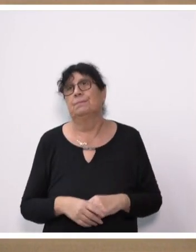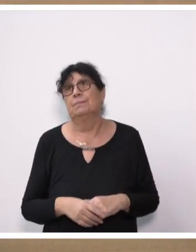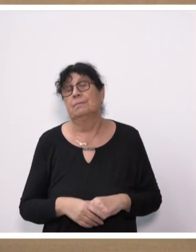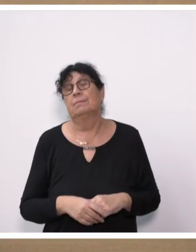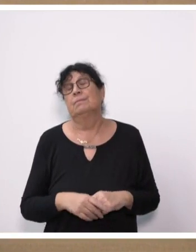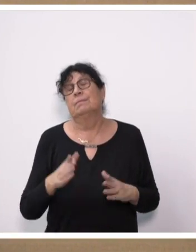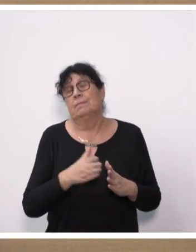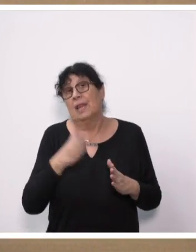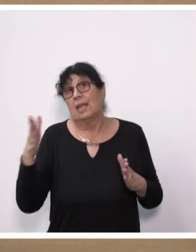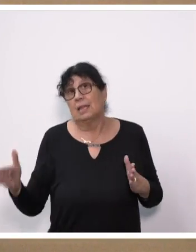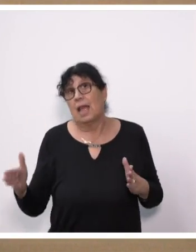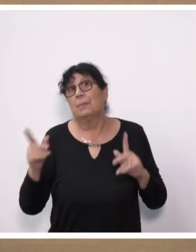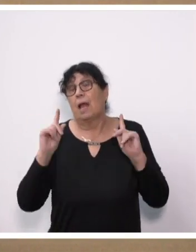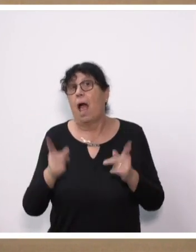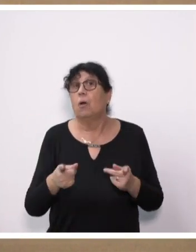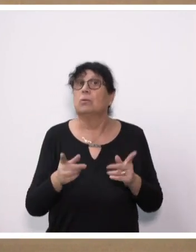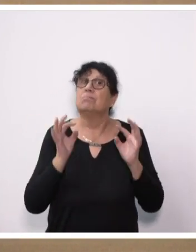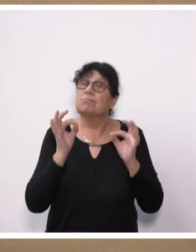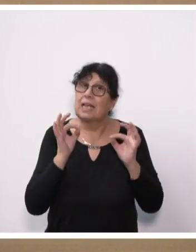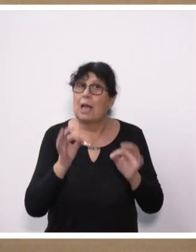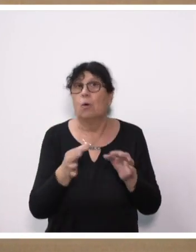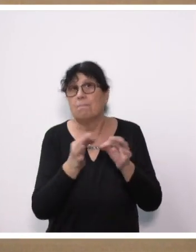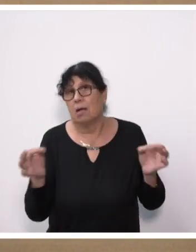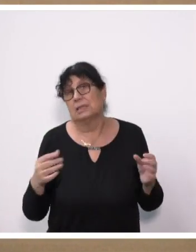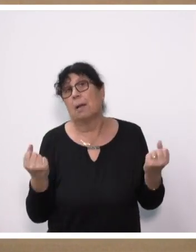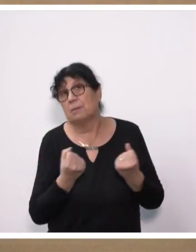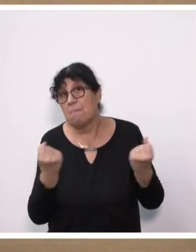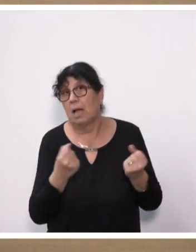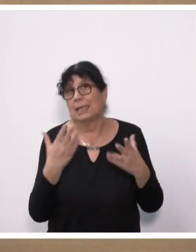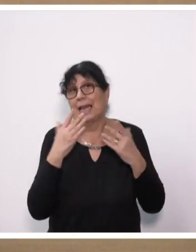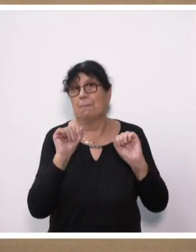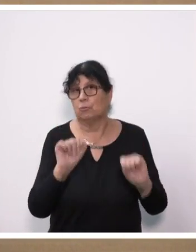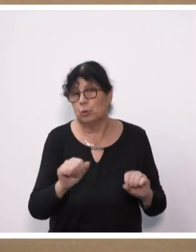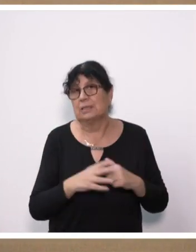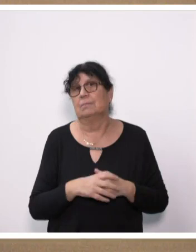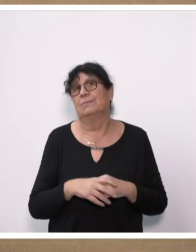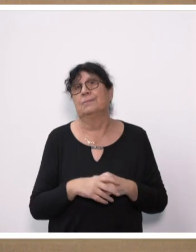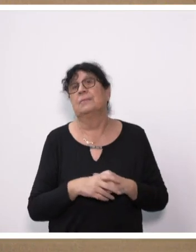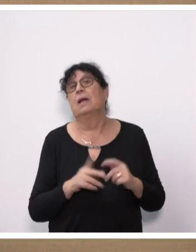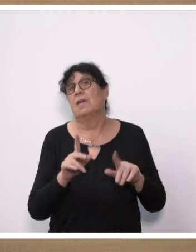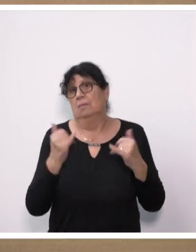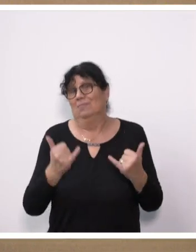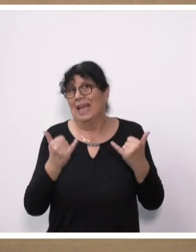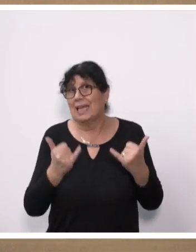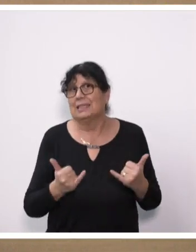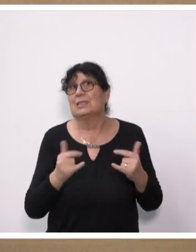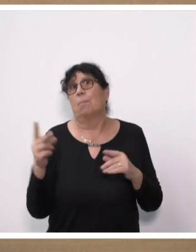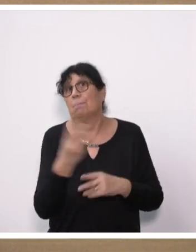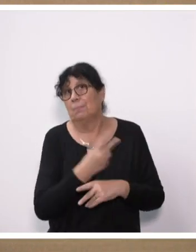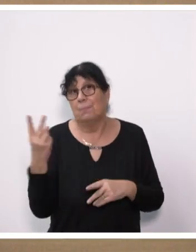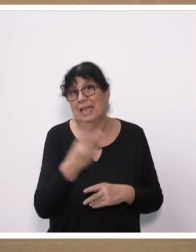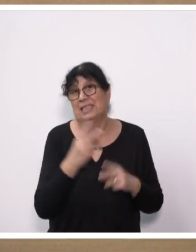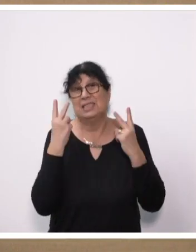Daneben müssen wir aber auch konkrete Maßnahmen ergreifen, was den Klimaschutz angeht. Denn es geht jetzt grundsätzlich um beides.